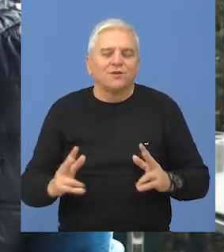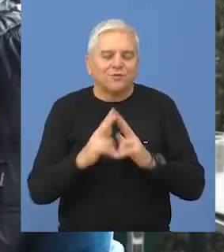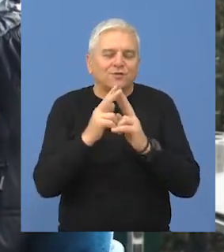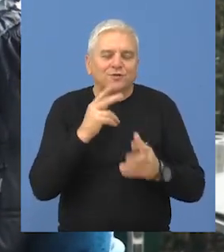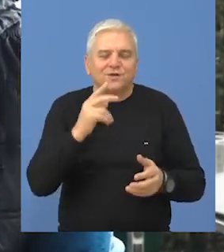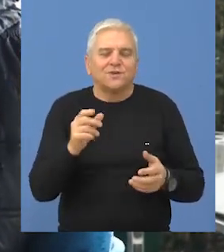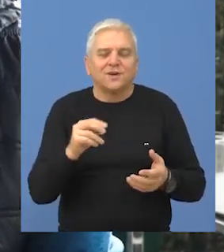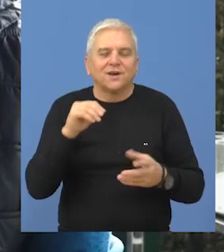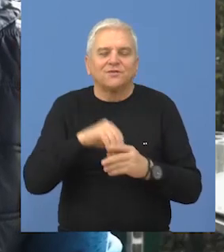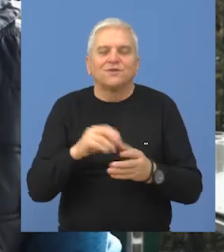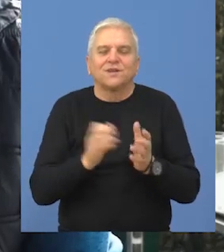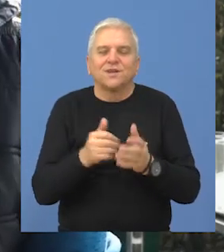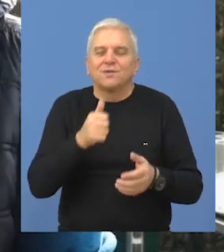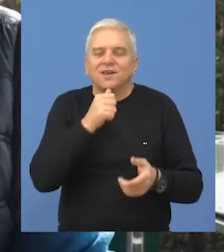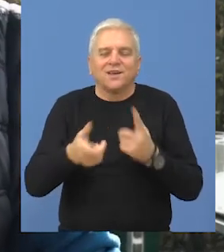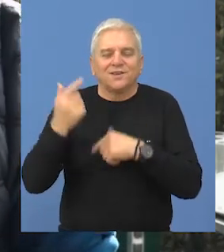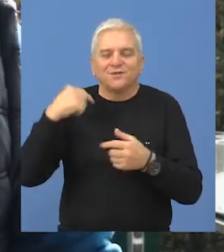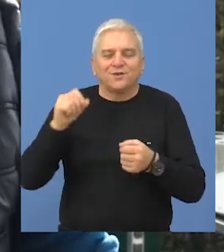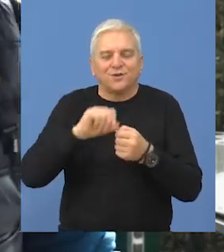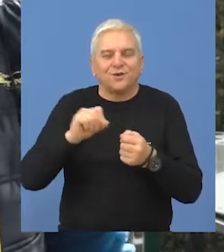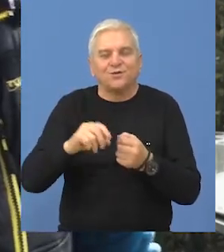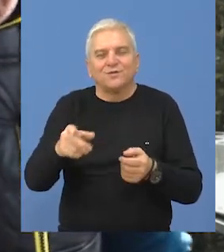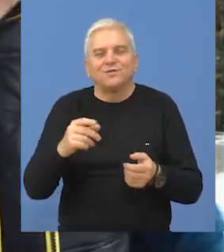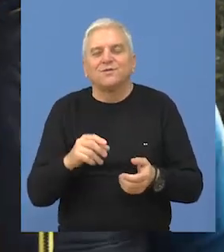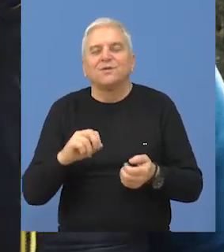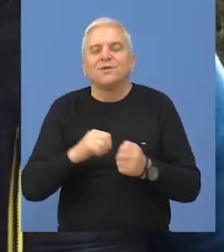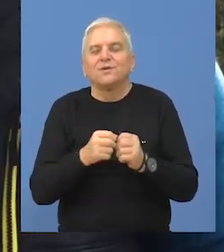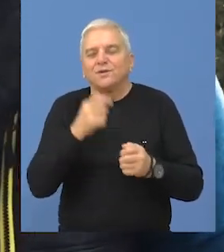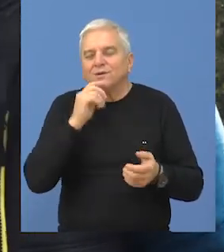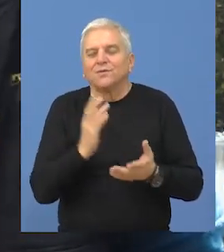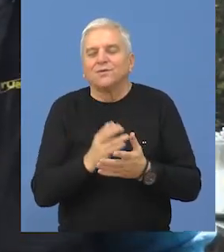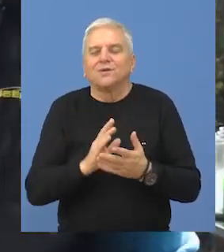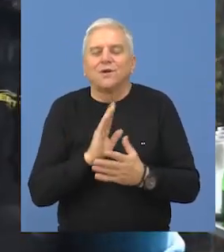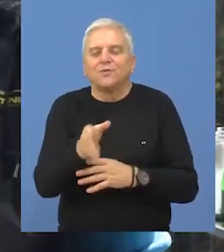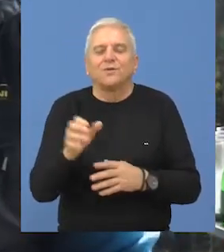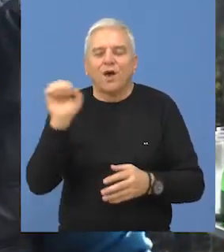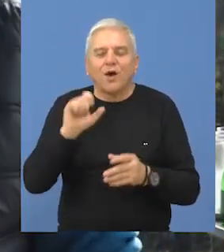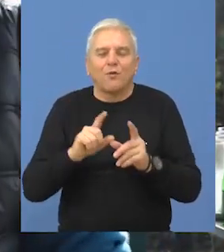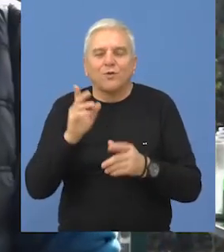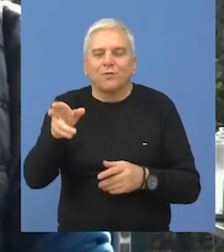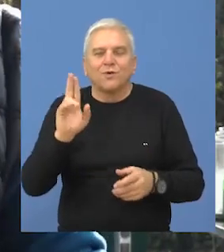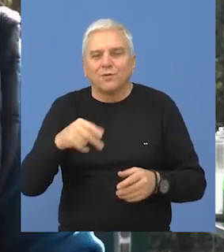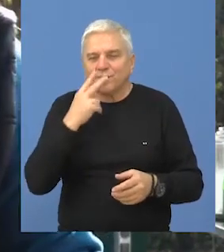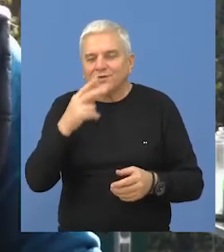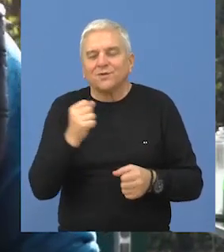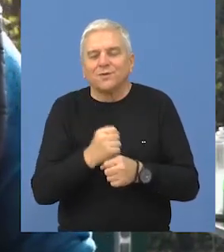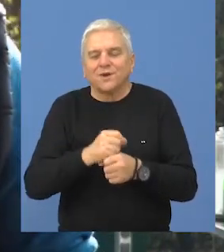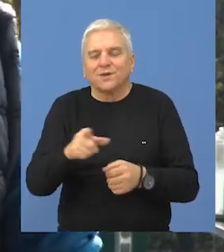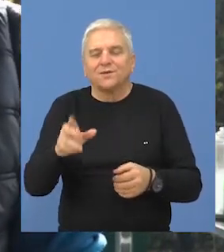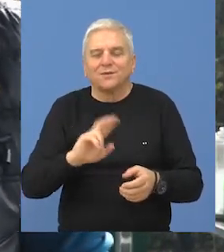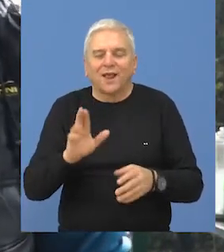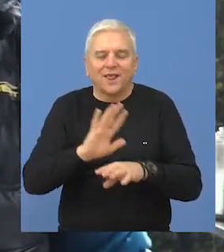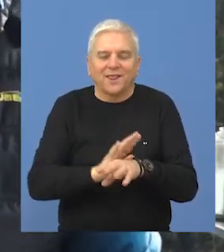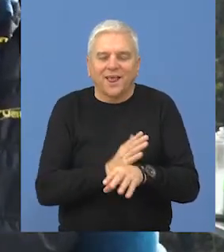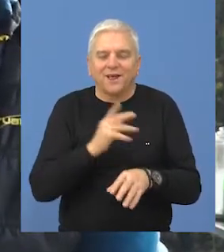a suština je da sada čuvamo tu tradiciju. Valda nećemo još skoro u Europu, pa ćemo učiniti ovu našu